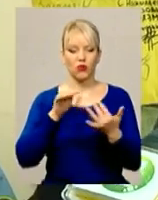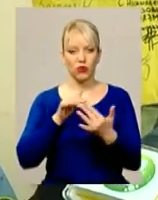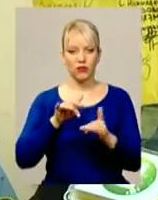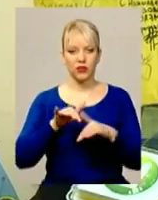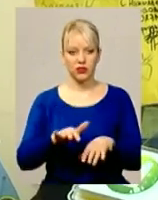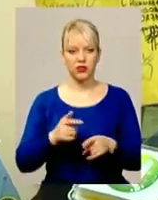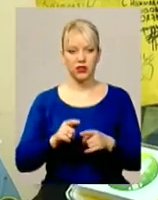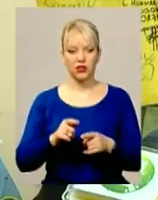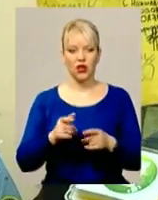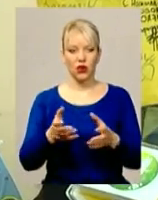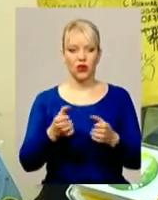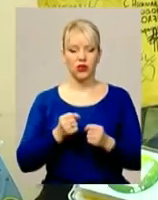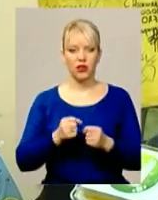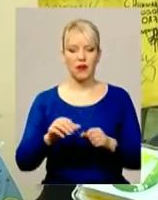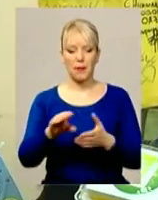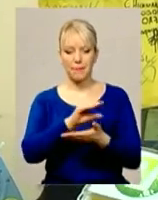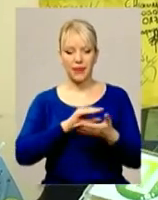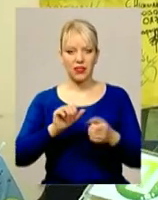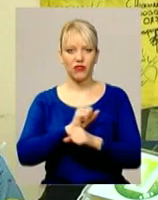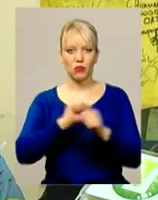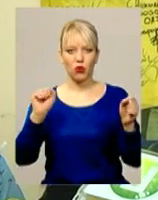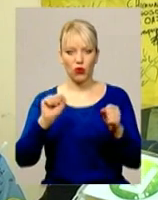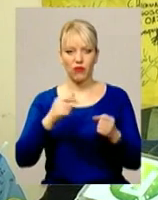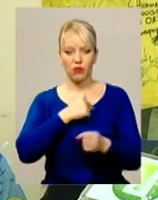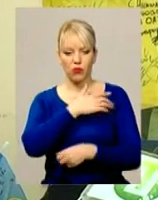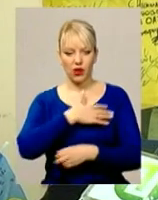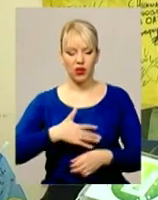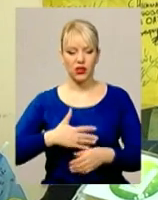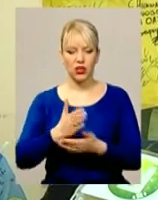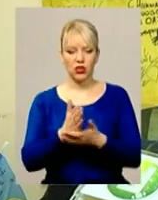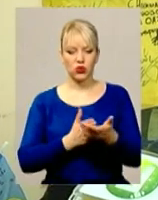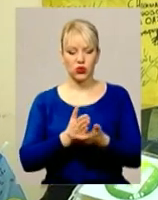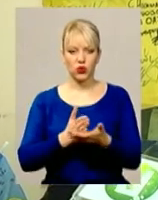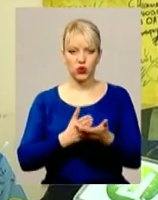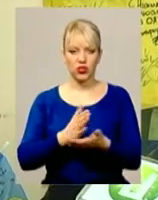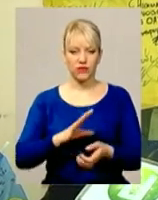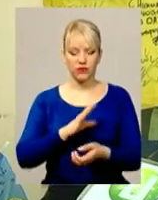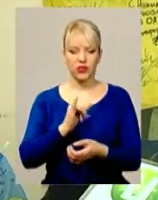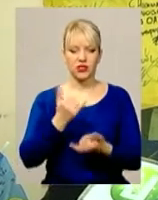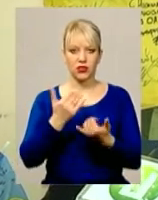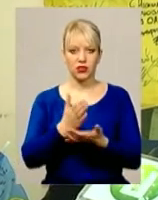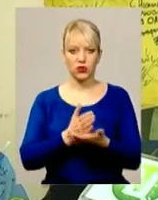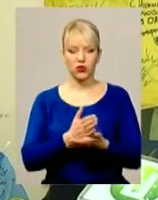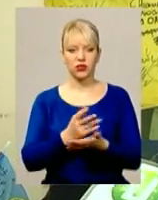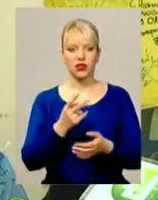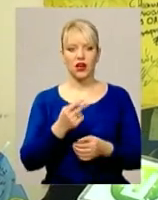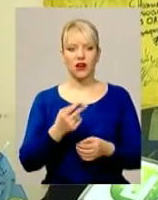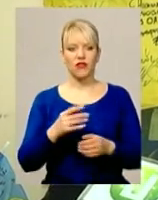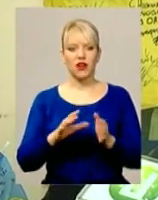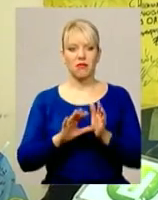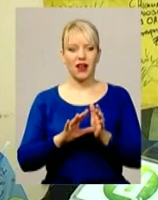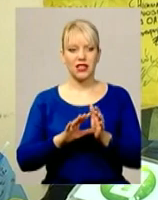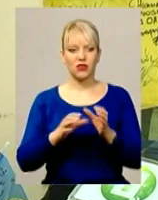отримав мінно-вибухове поранення, служив і служить на даний час в 24-й окремо механізованій бригаді.